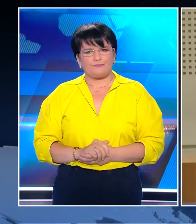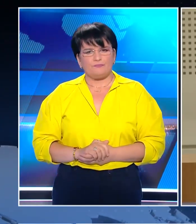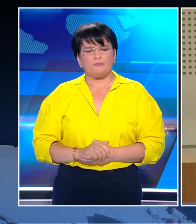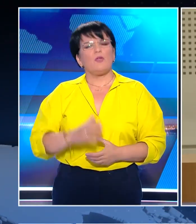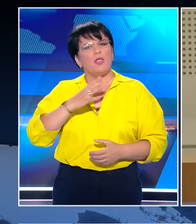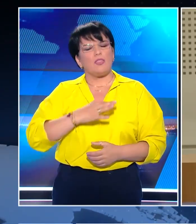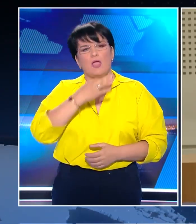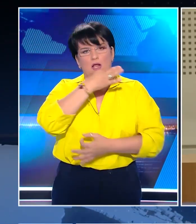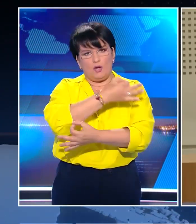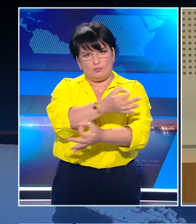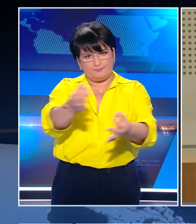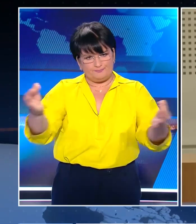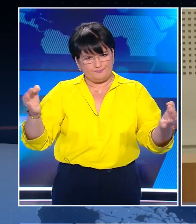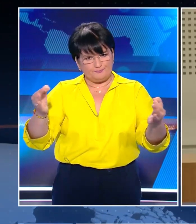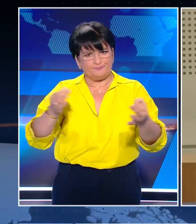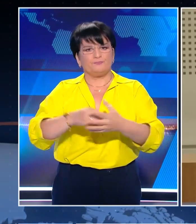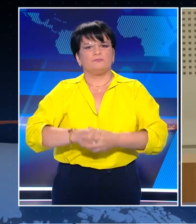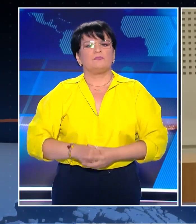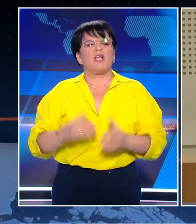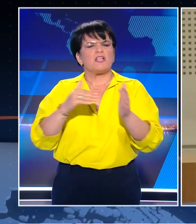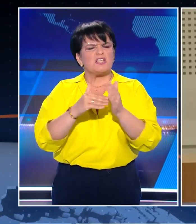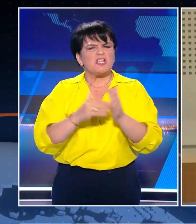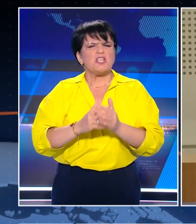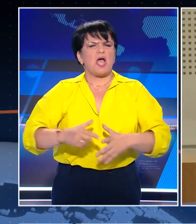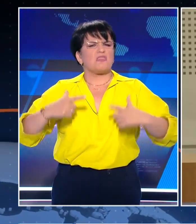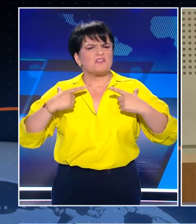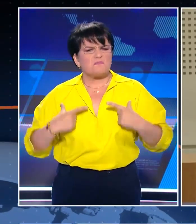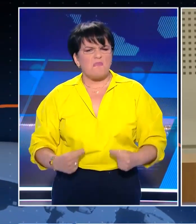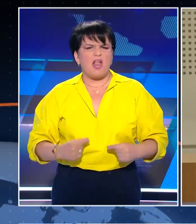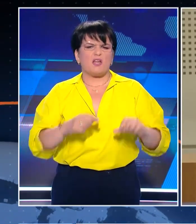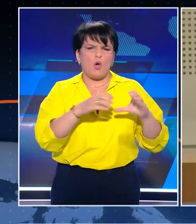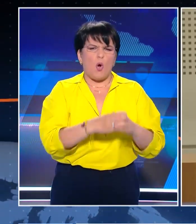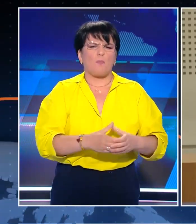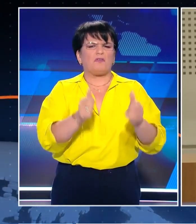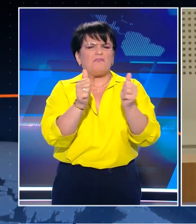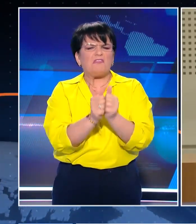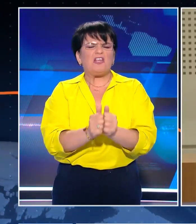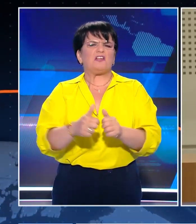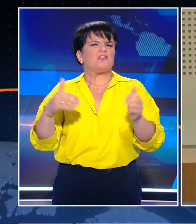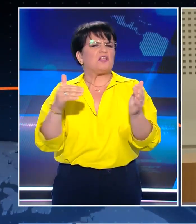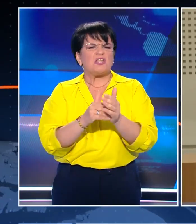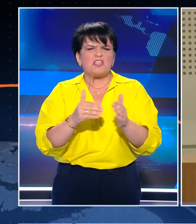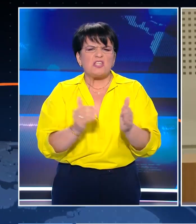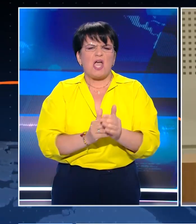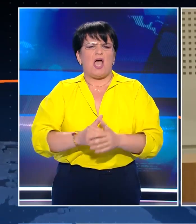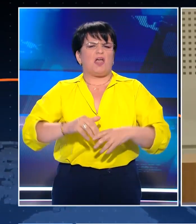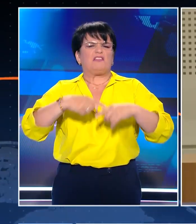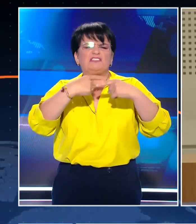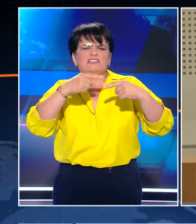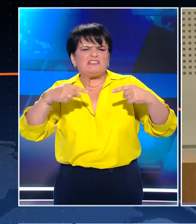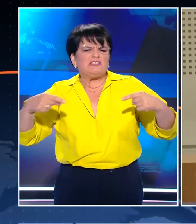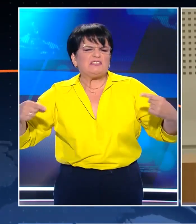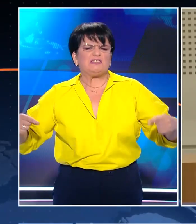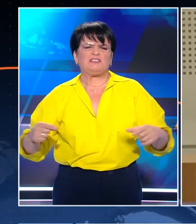Θέλω να απευθυνθώ στα χιλιάδες μέλη, τους φίλους,